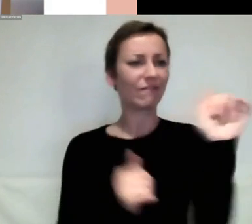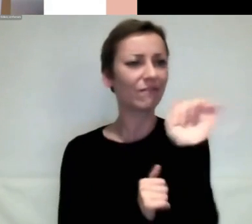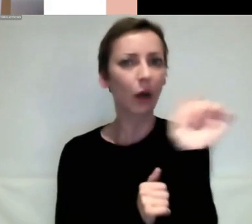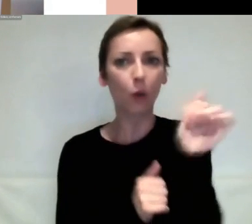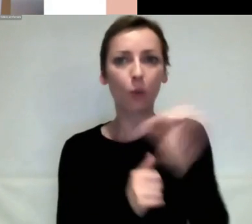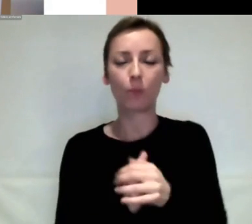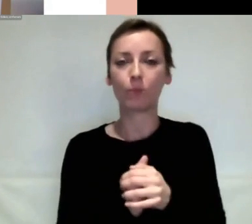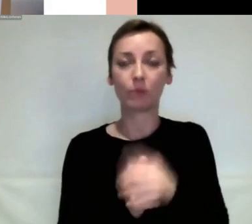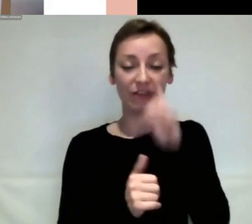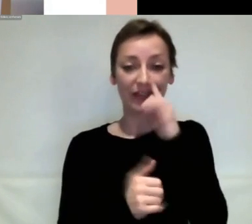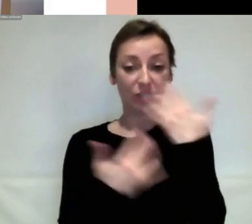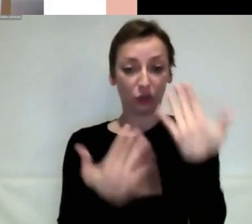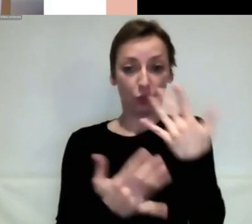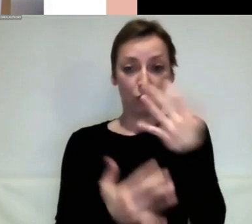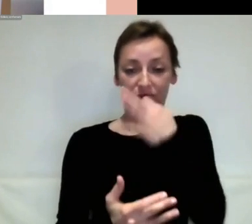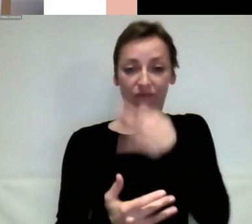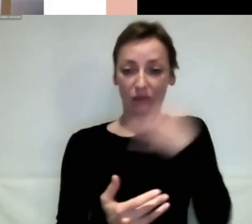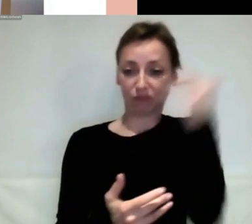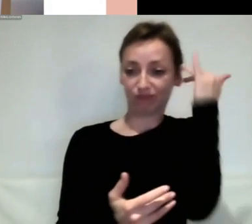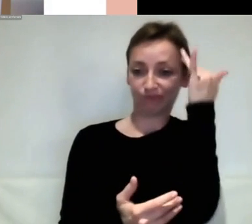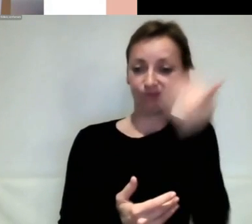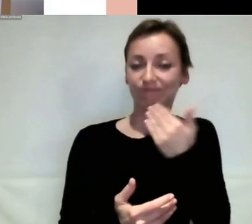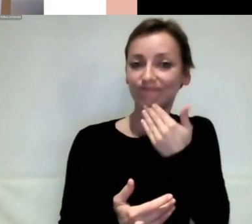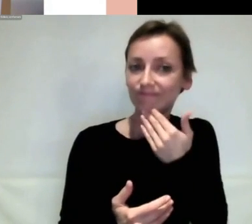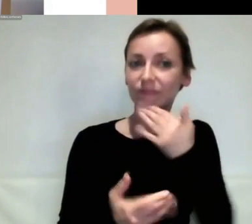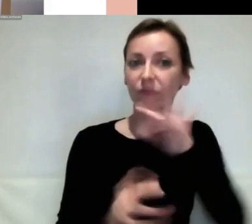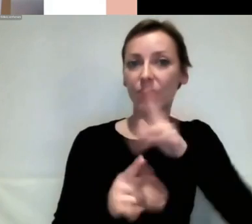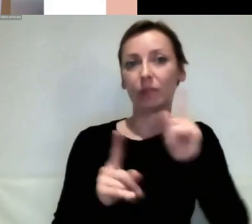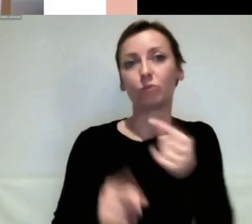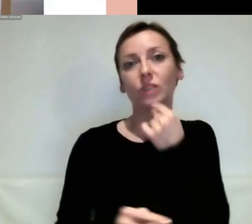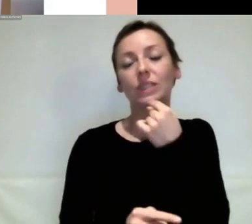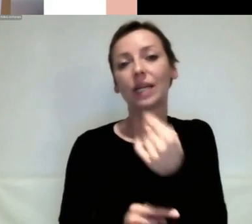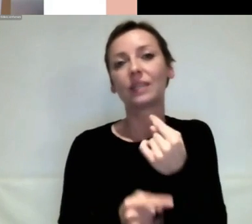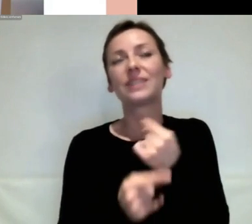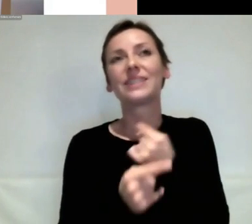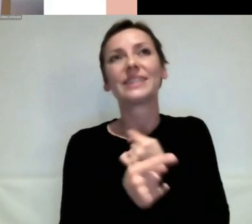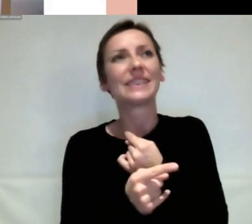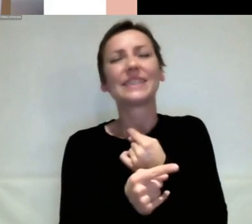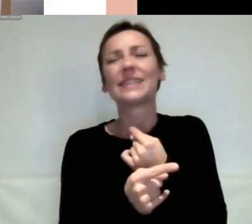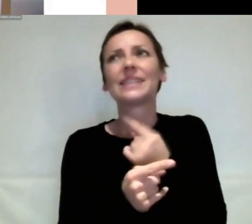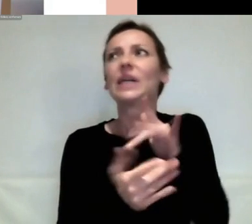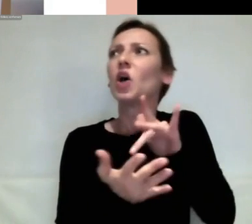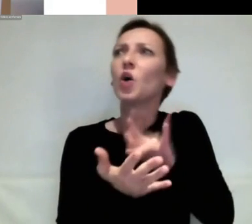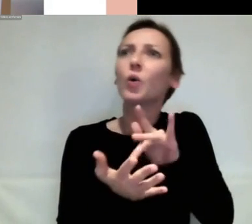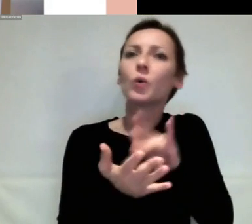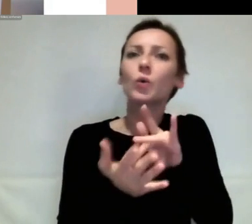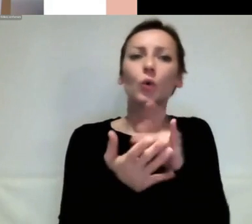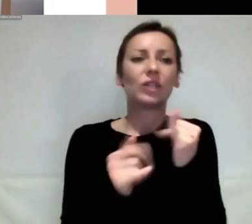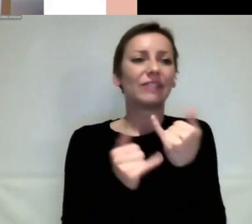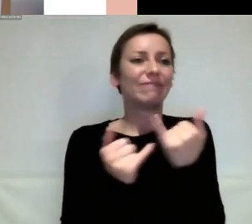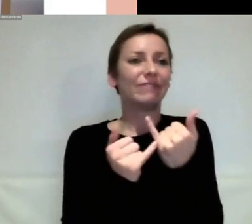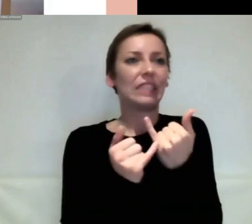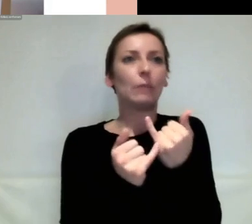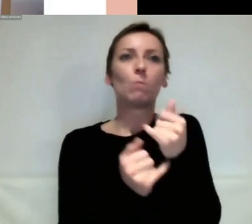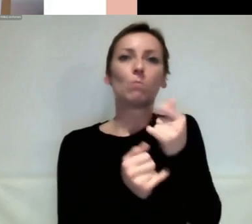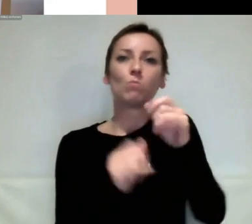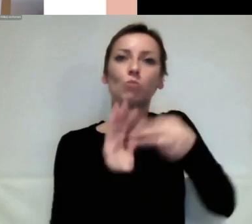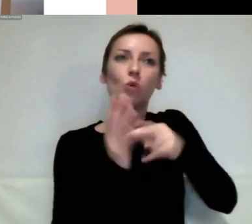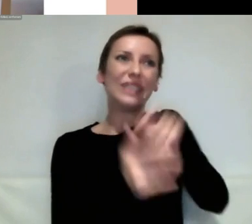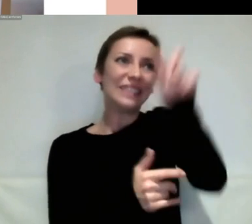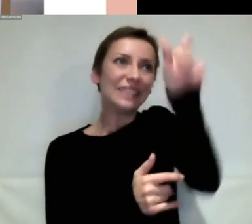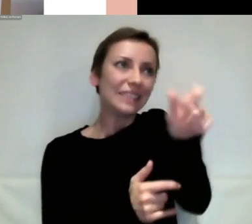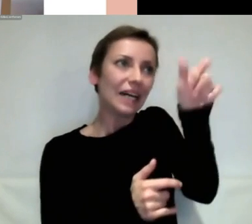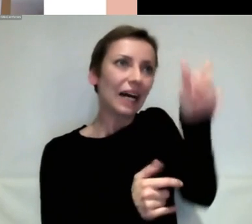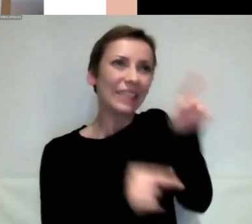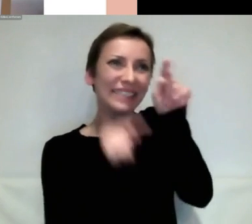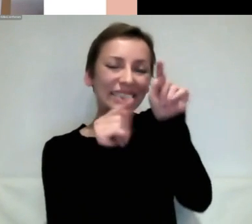Frage stellen, dann müssen wir vermutlich auch feststellen, dass es gar nicht so sehr an den individuellen PolitikerInnen liegt, obwohl das